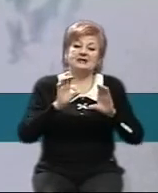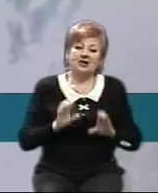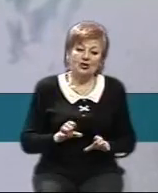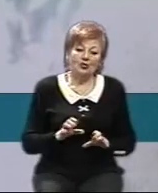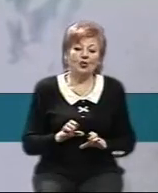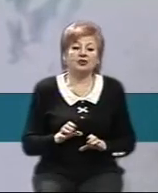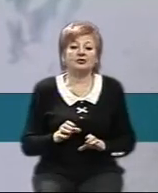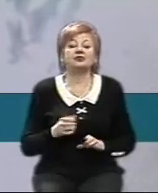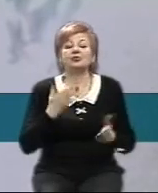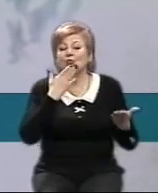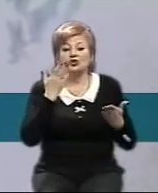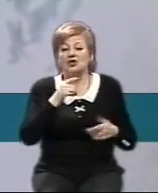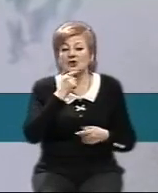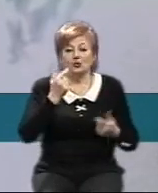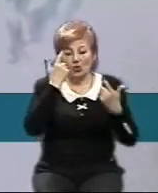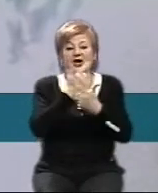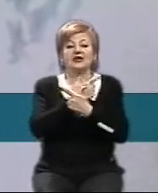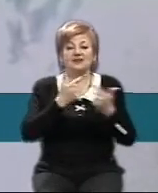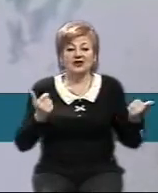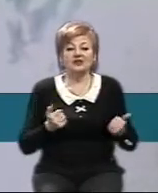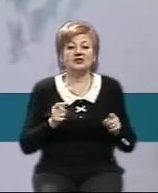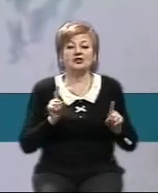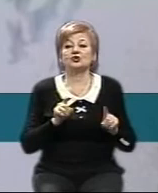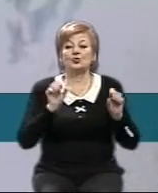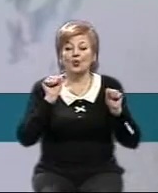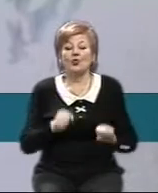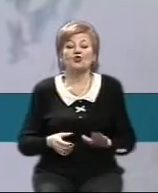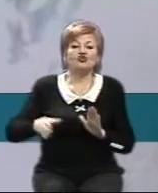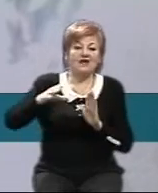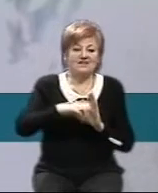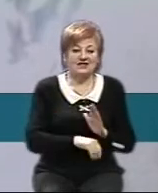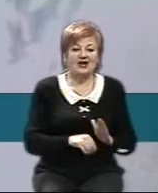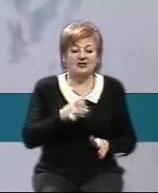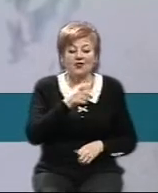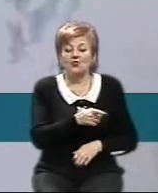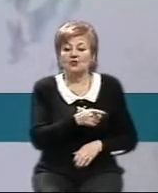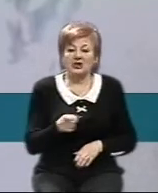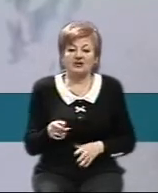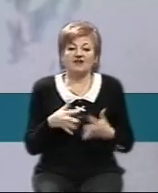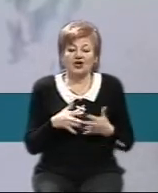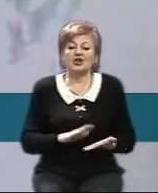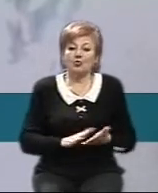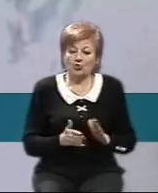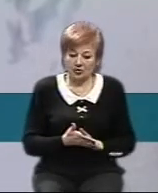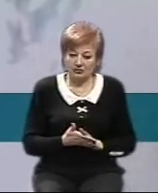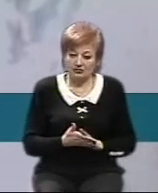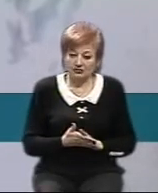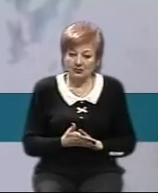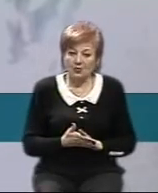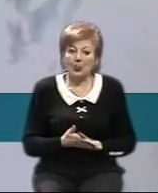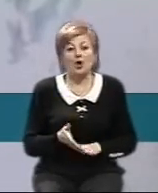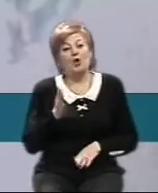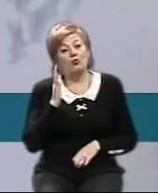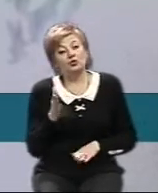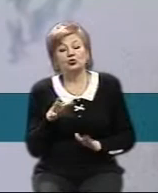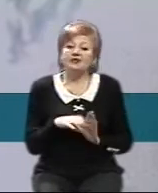багато інформації щодо тих механізмів, які можуть бути введені в період воєнного стану. Питання тут, і тут питання, чи будуть